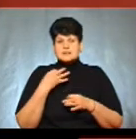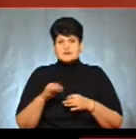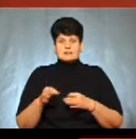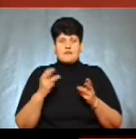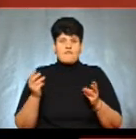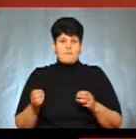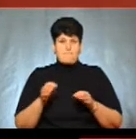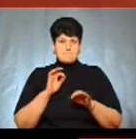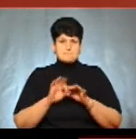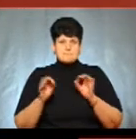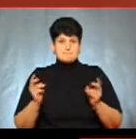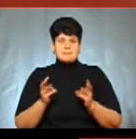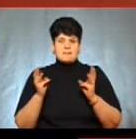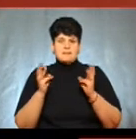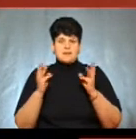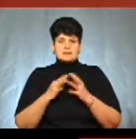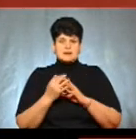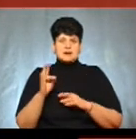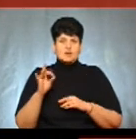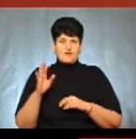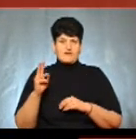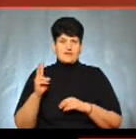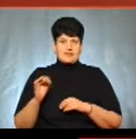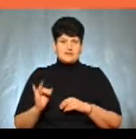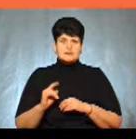селі Новик із Баразького району, тому пропоную подивитись відео.